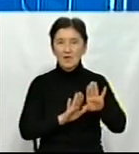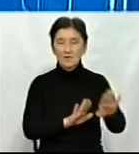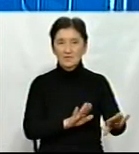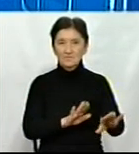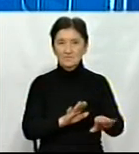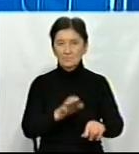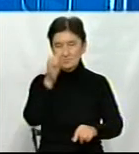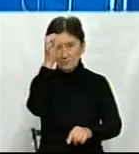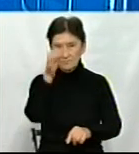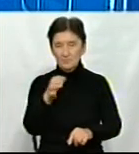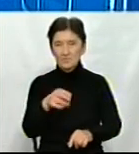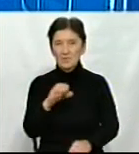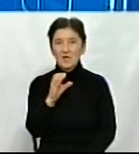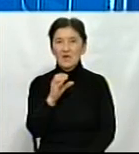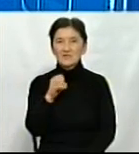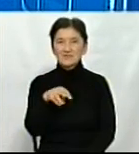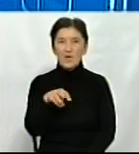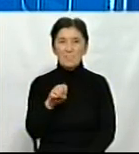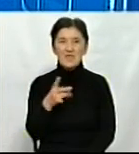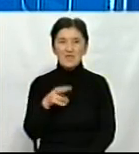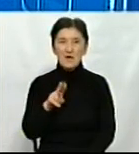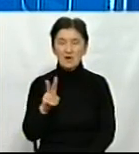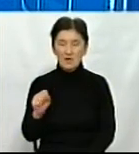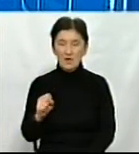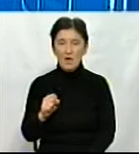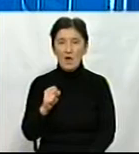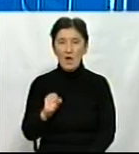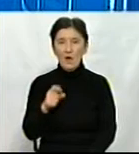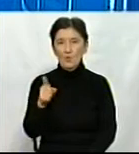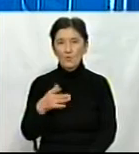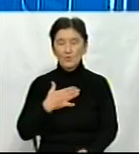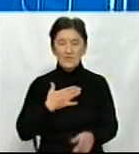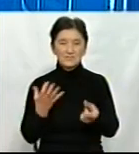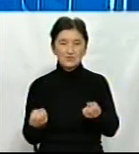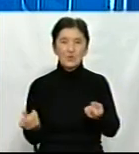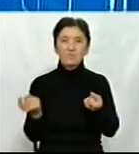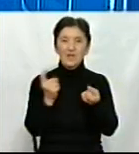господарських наук, доцент Ігор Семенята. А в зумі до нас приєднаються